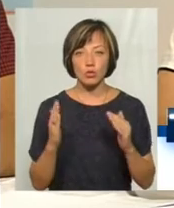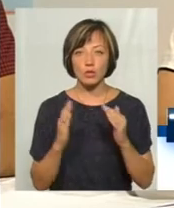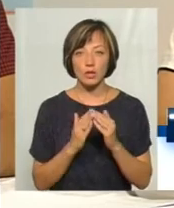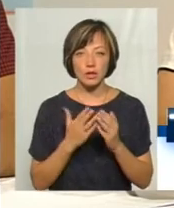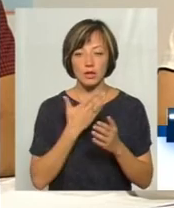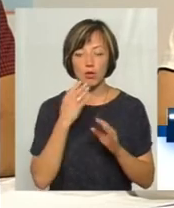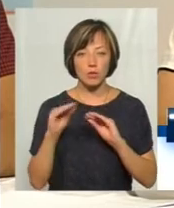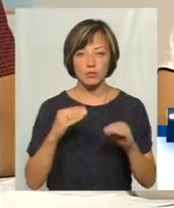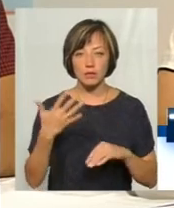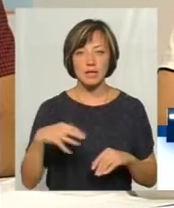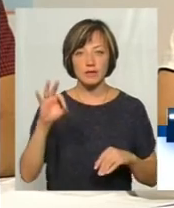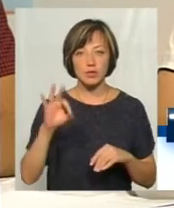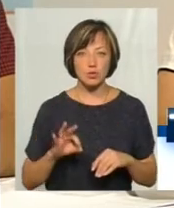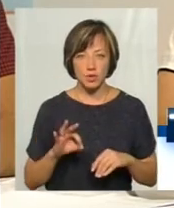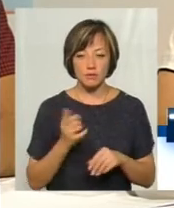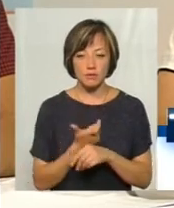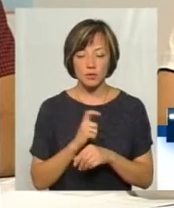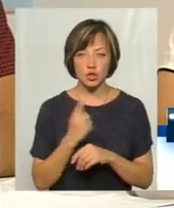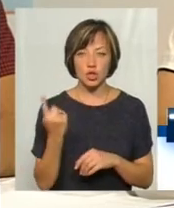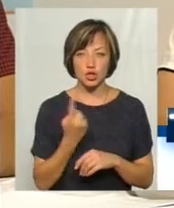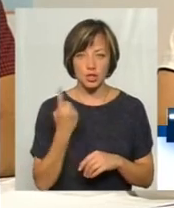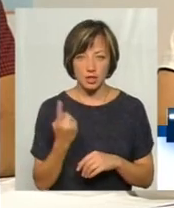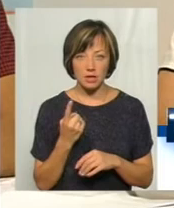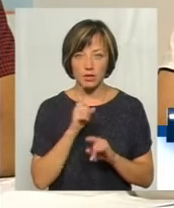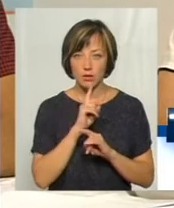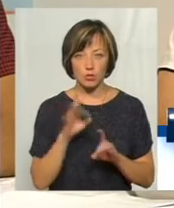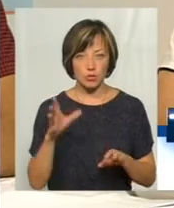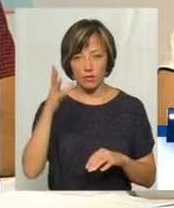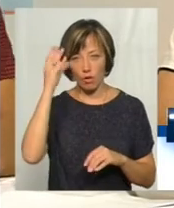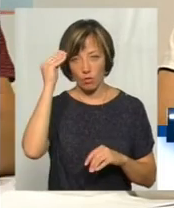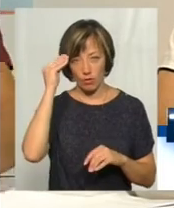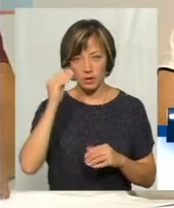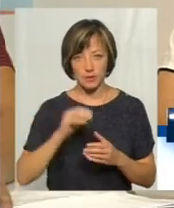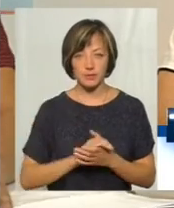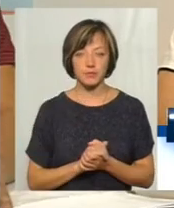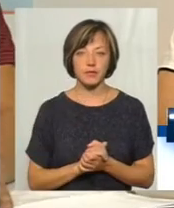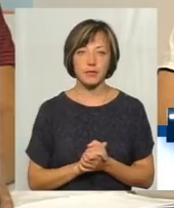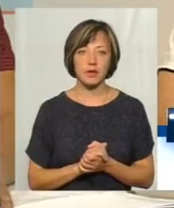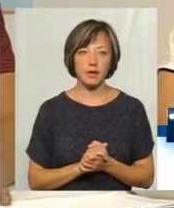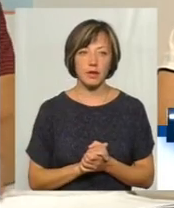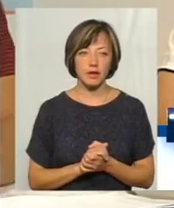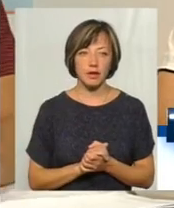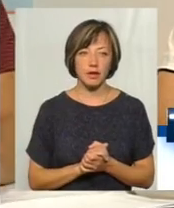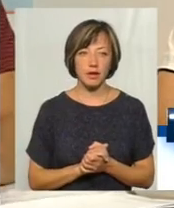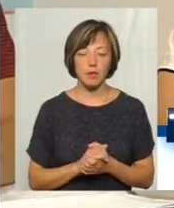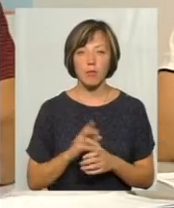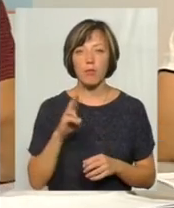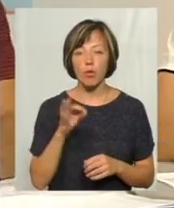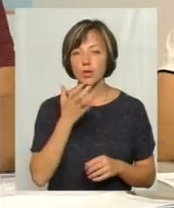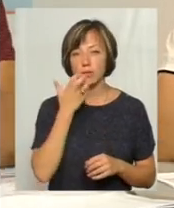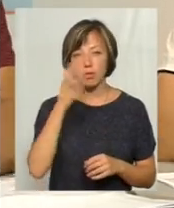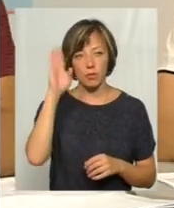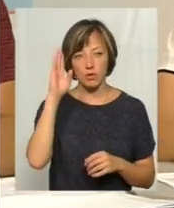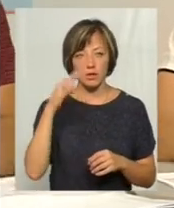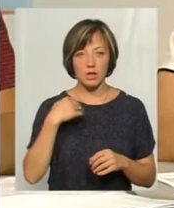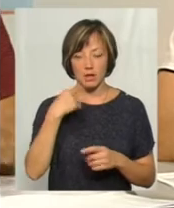облаштовано 50% і більше лічильників, то їх не будуть враховувати. Це якщо брати по теплу. По воді,